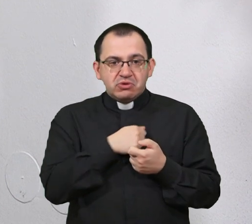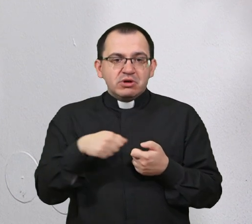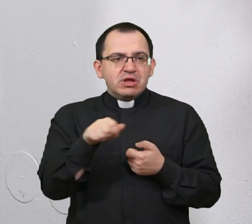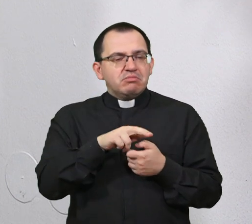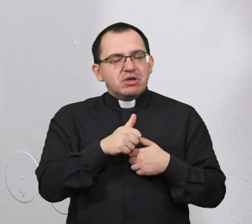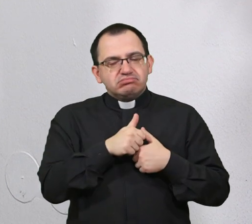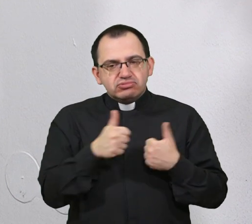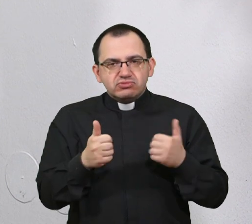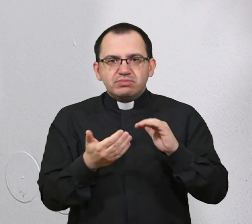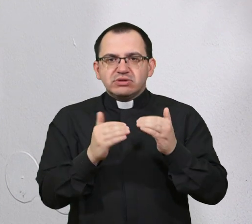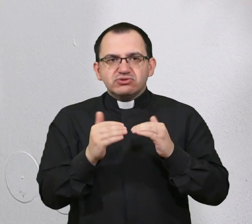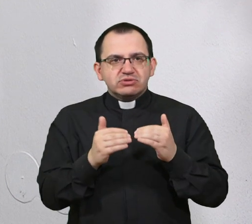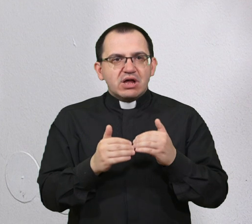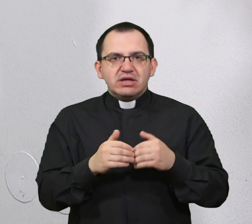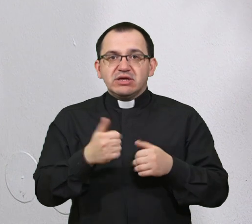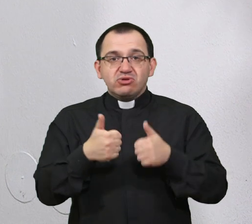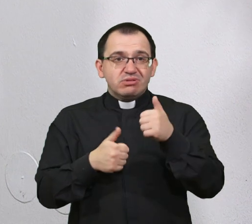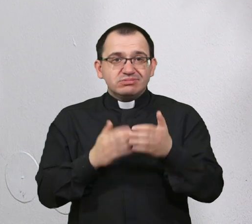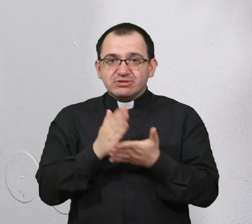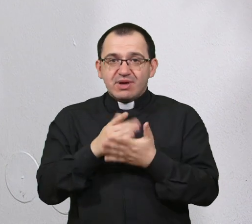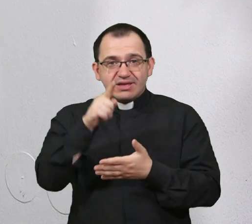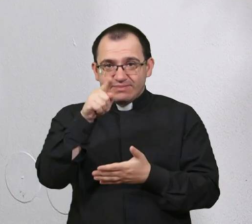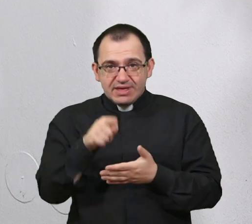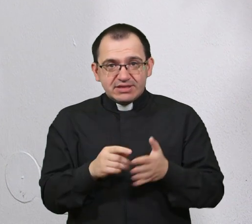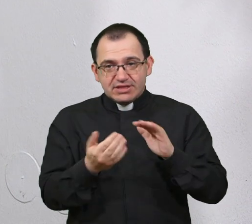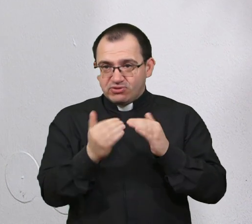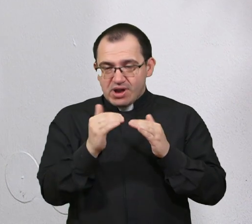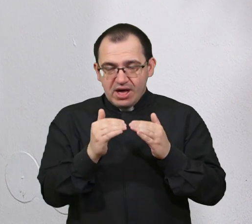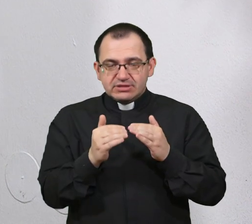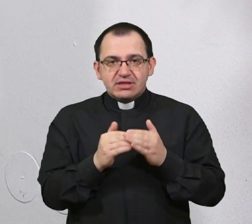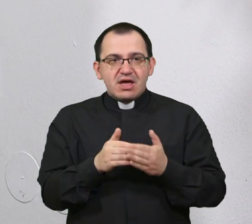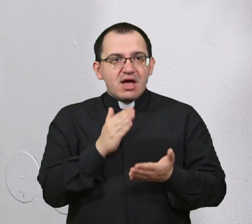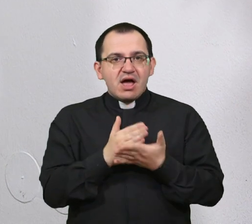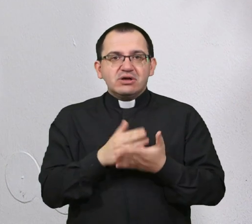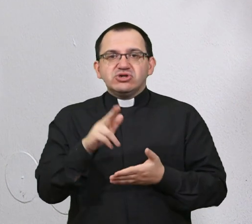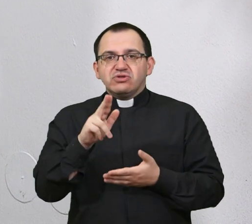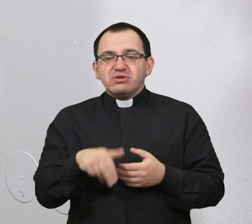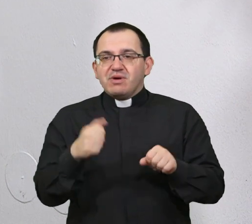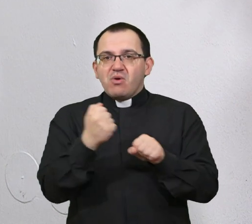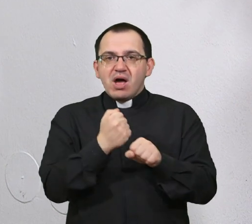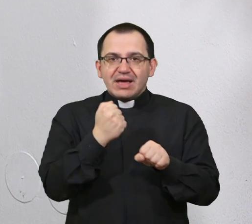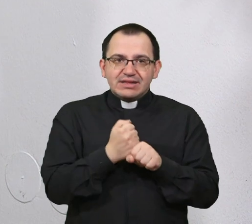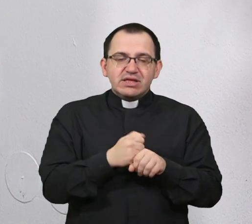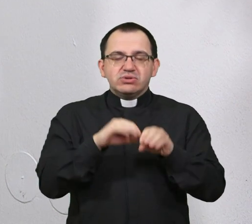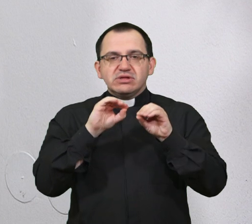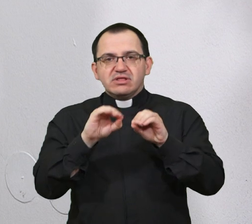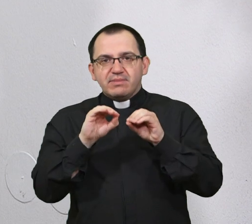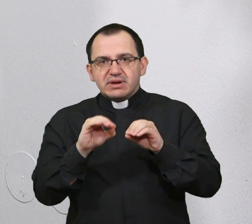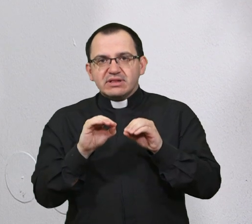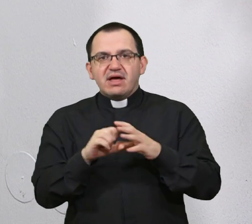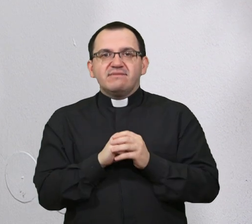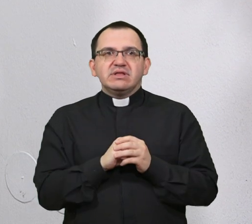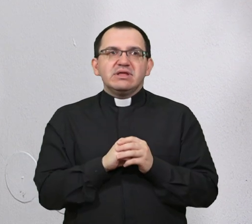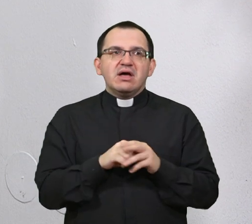izvrsno i to na mjesečnoj bazi. Često imamo radionice, predavanja,